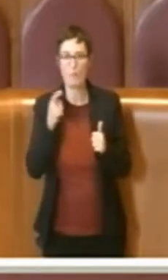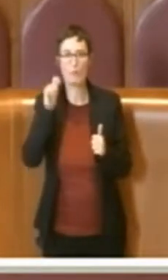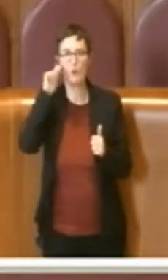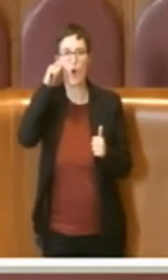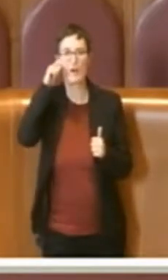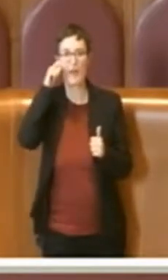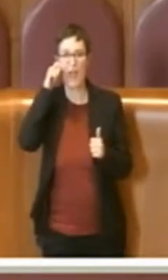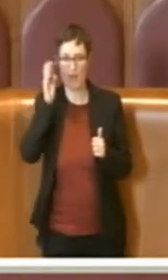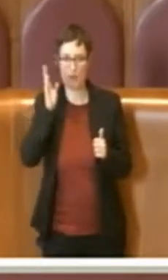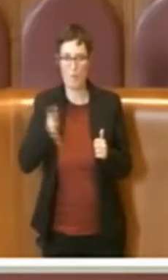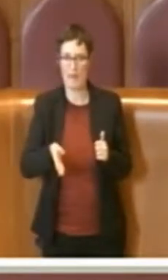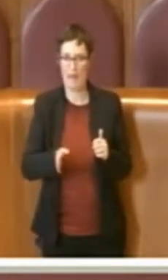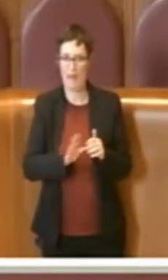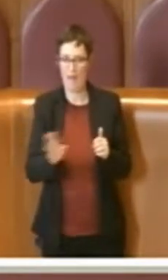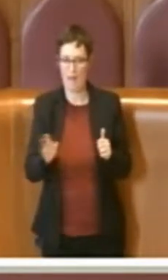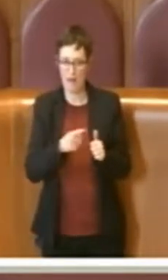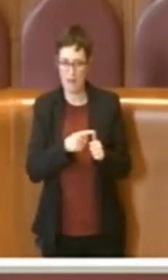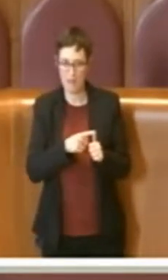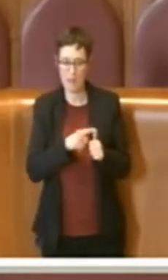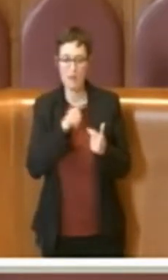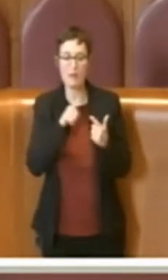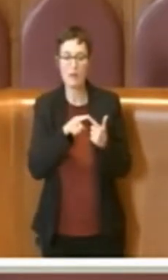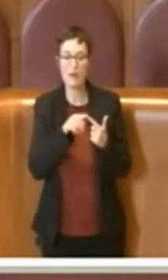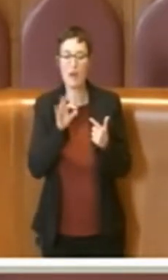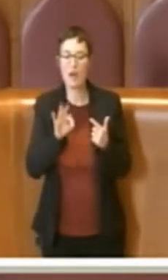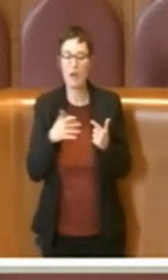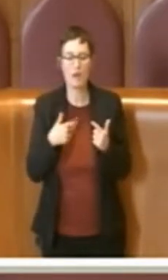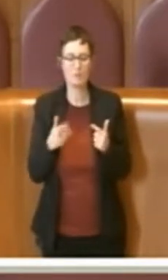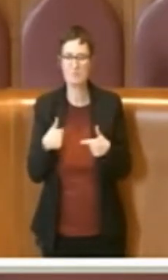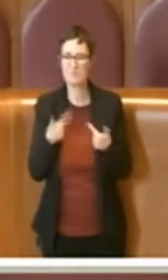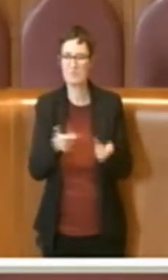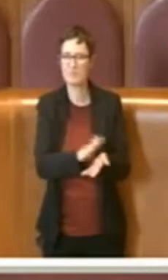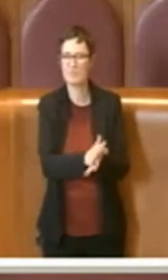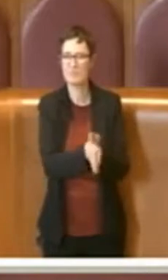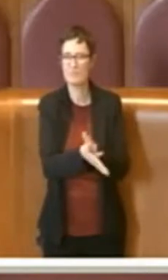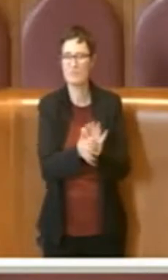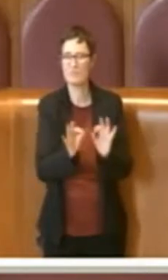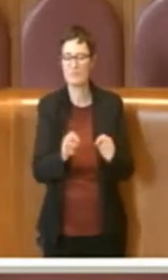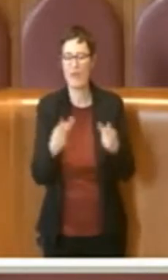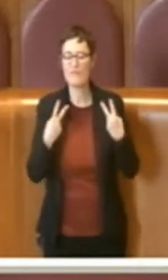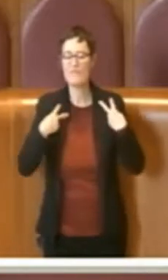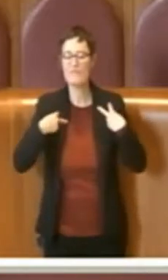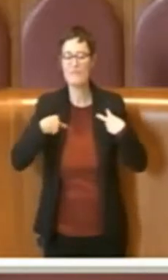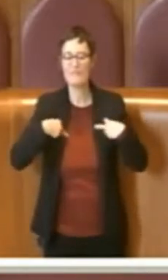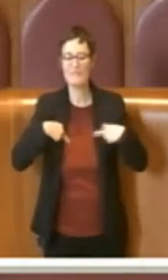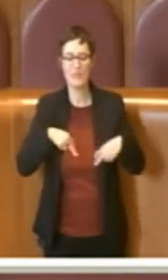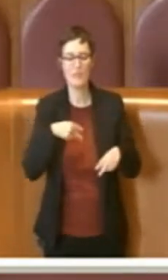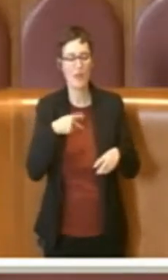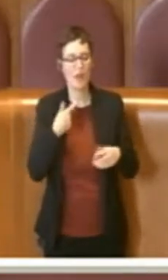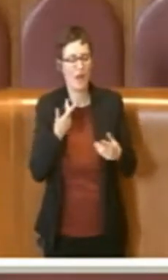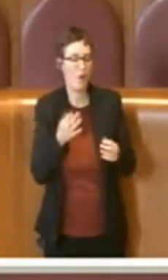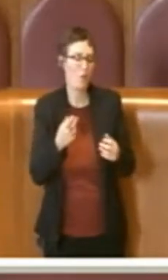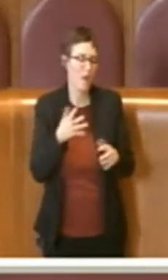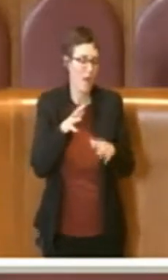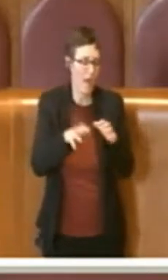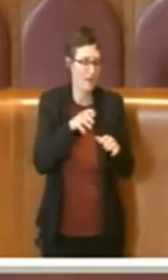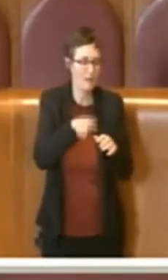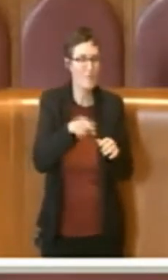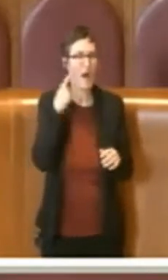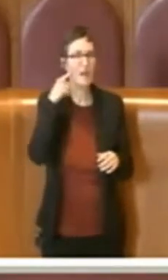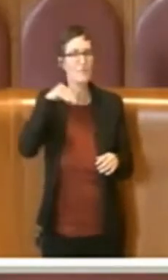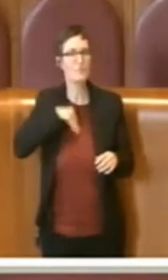distrugge di fatto la vita di un essere senziente. Noi abbiamo